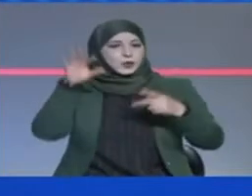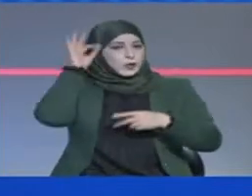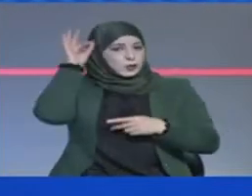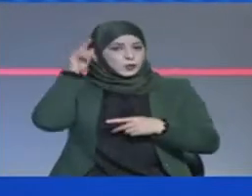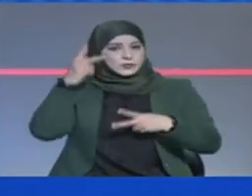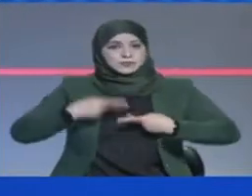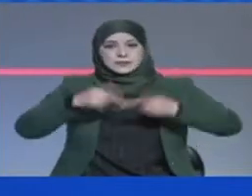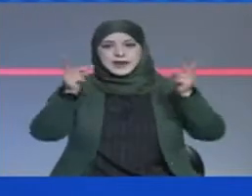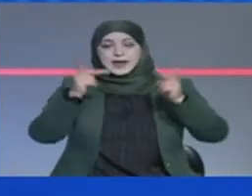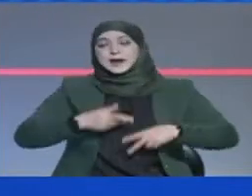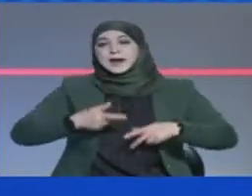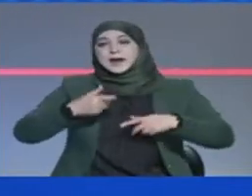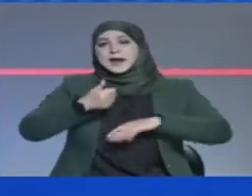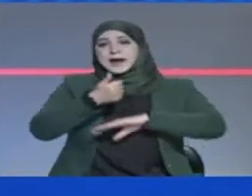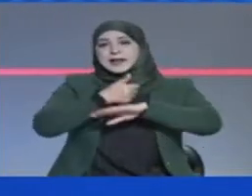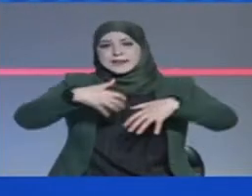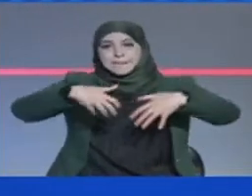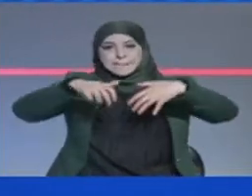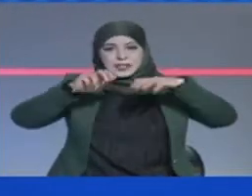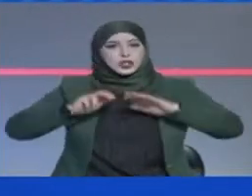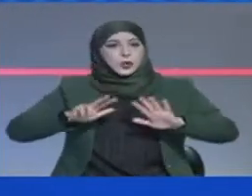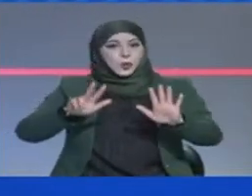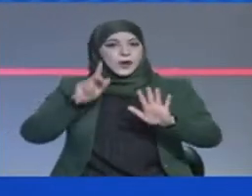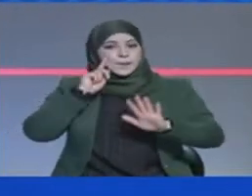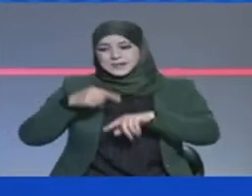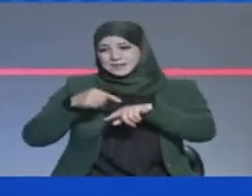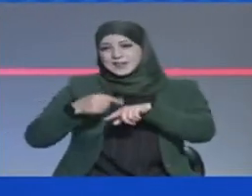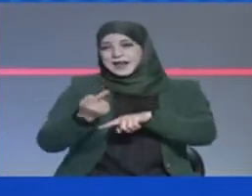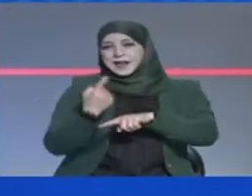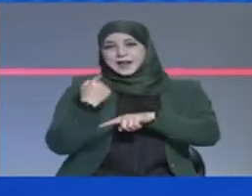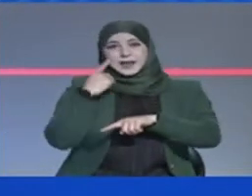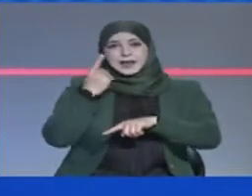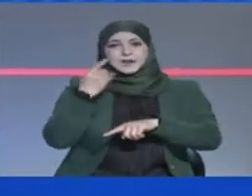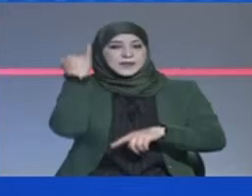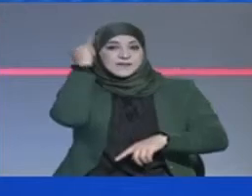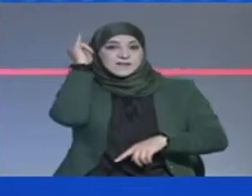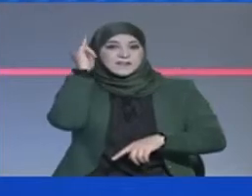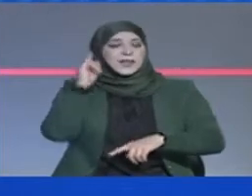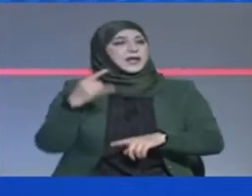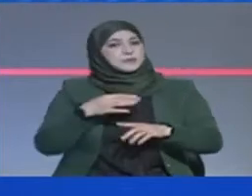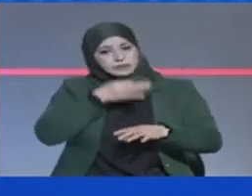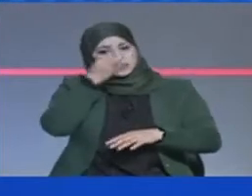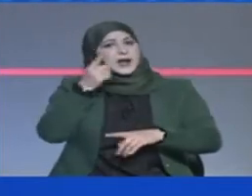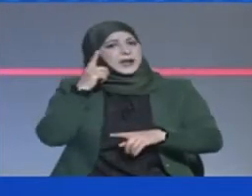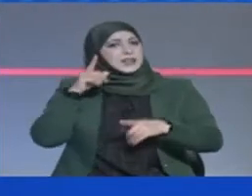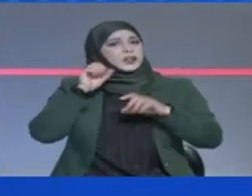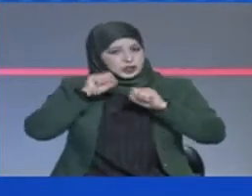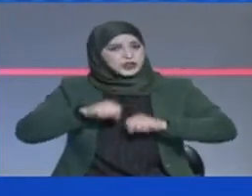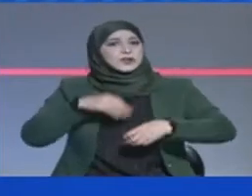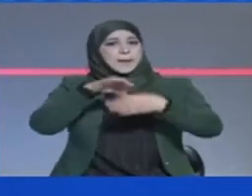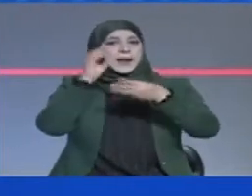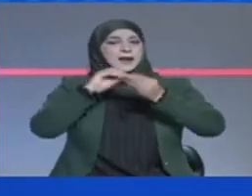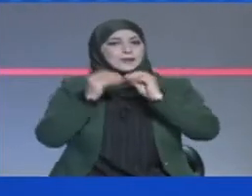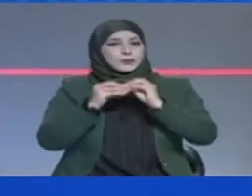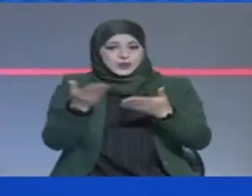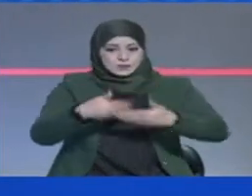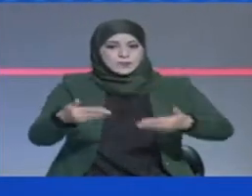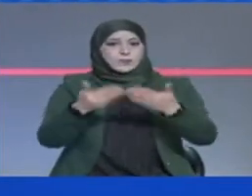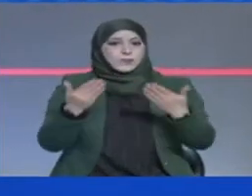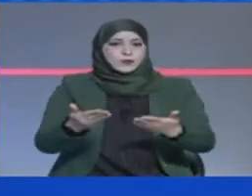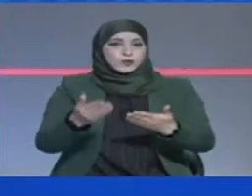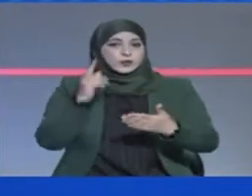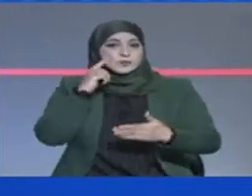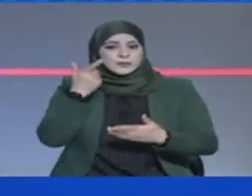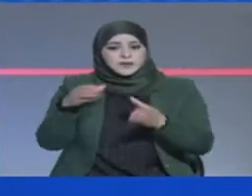أعلن رئيس مجلس نواب الشعب رشد الغنوشي ألوينة الأخيرة مبادرة قال إنها لحل حالة الوضع المعقد وقدر